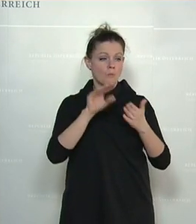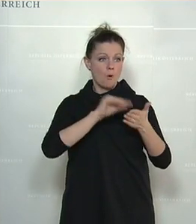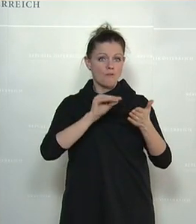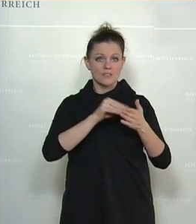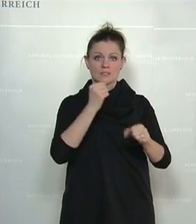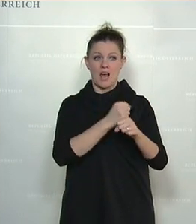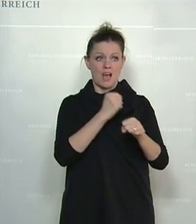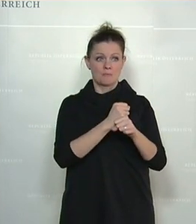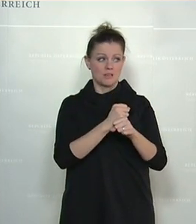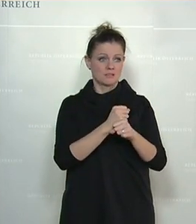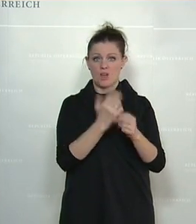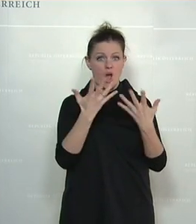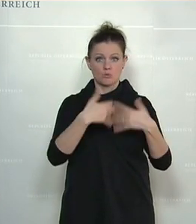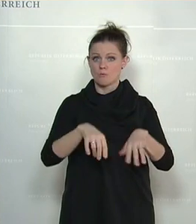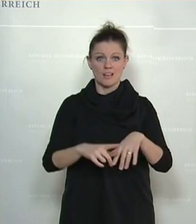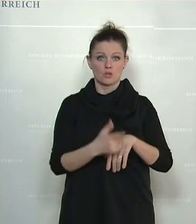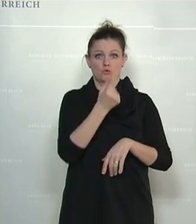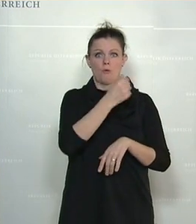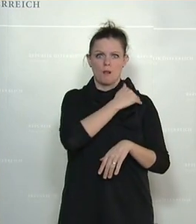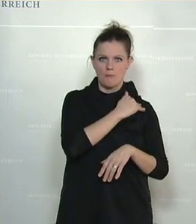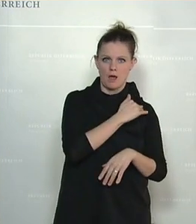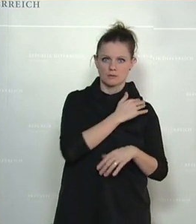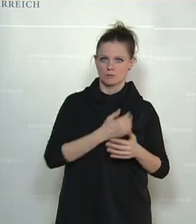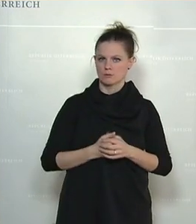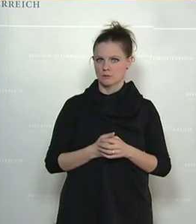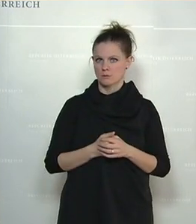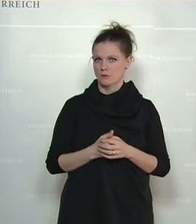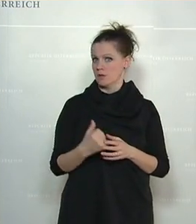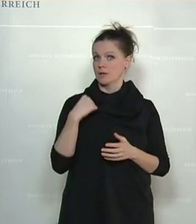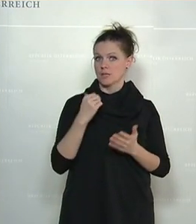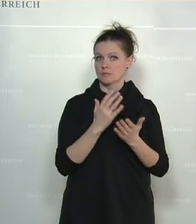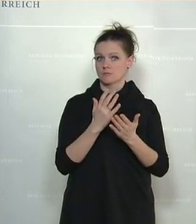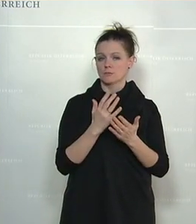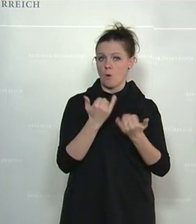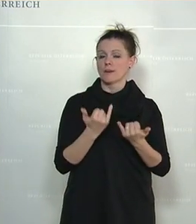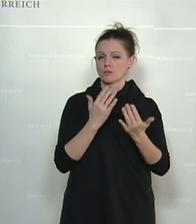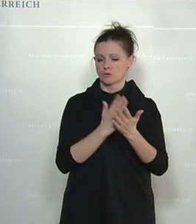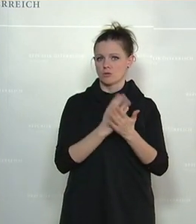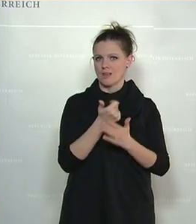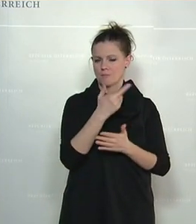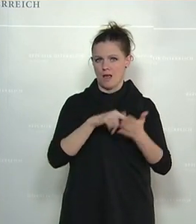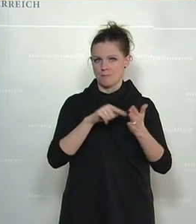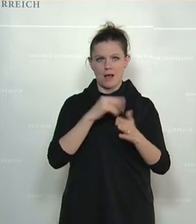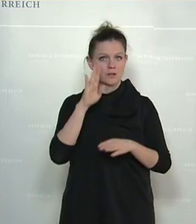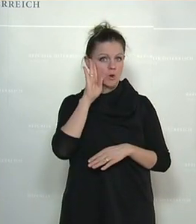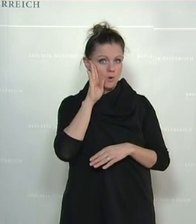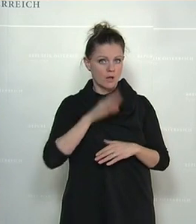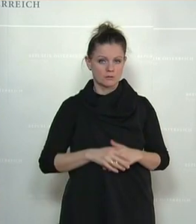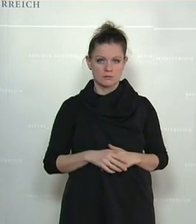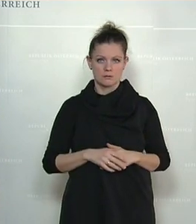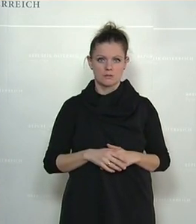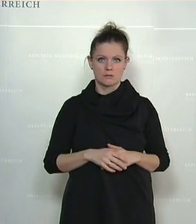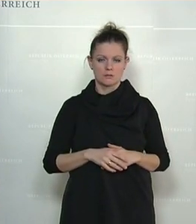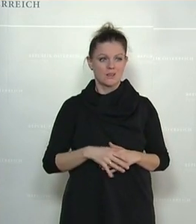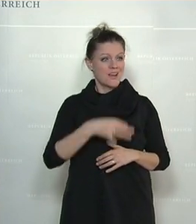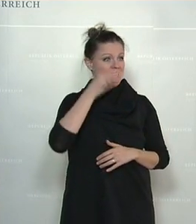sind sie massiven Doppelbelastungen ausgesetzt. Wir haben das heute schon ein paar Mal gehört. Und dort, wo Frauen durch